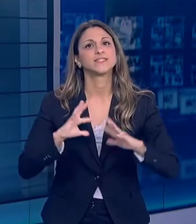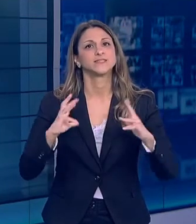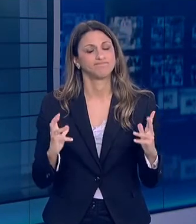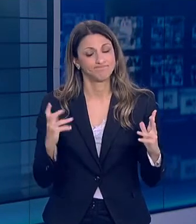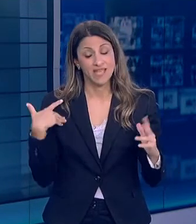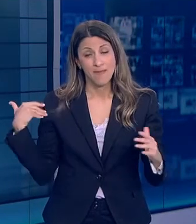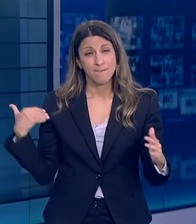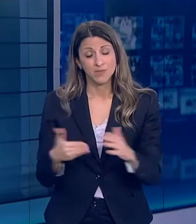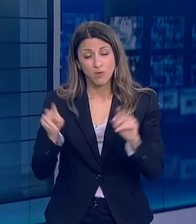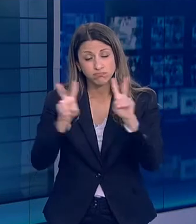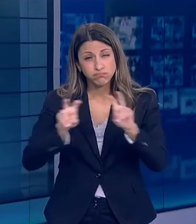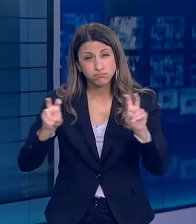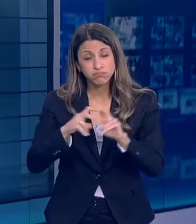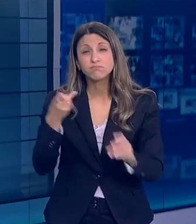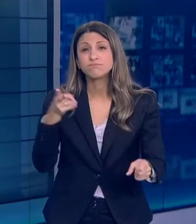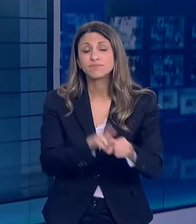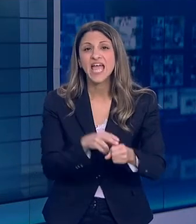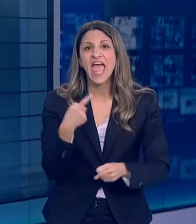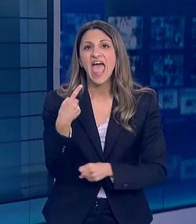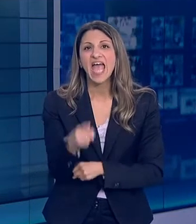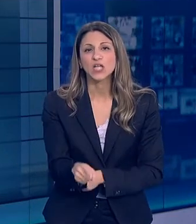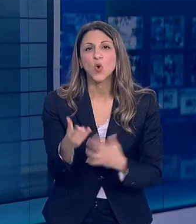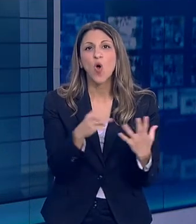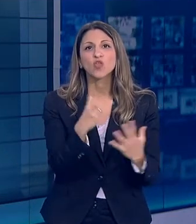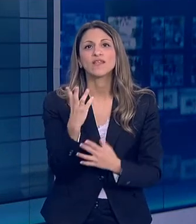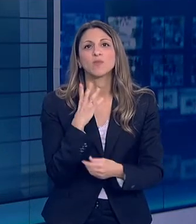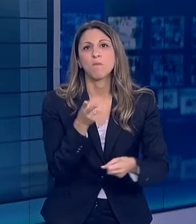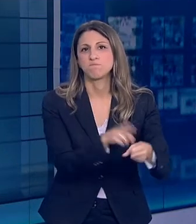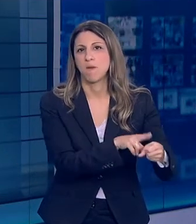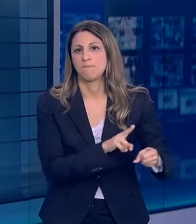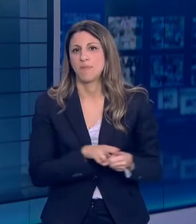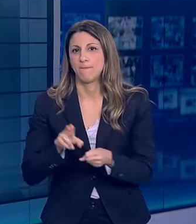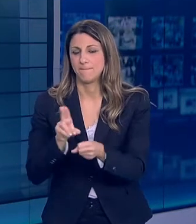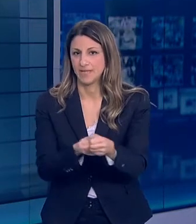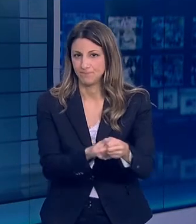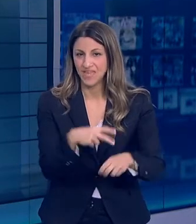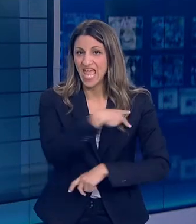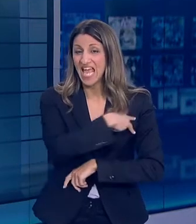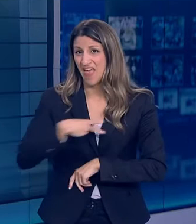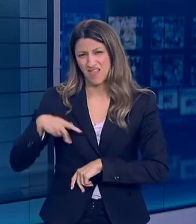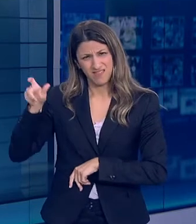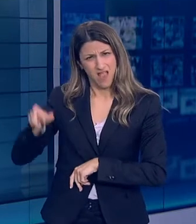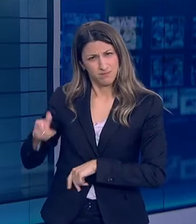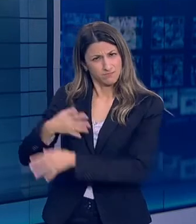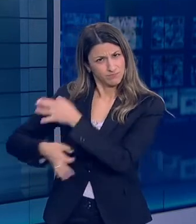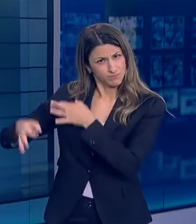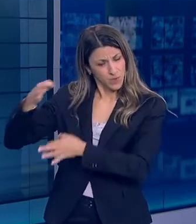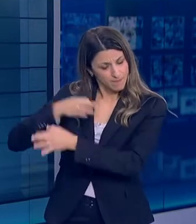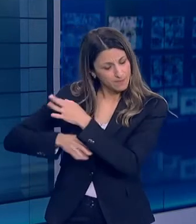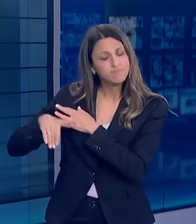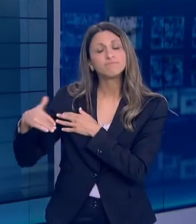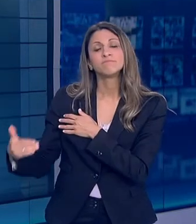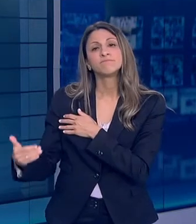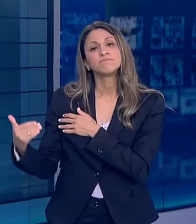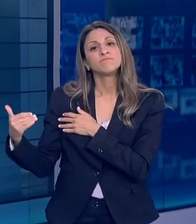συνολικά καταγραφή 173 θάνατοι Σεύνα με τις πληροφορίες που έχω από την καθηγήτρια κ. Σύψα με το καλύτερο δυνατό